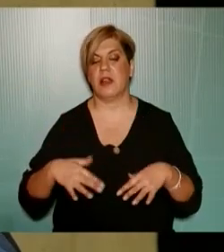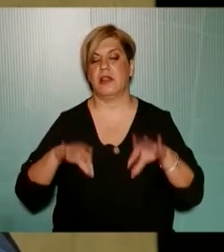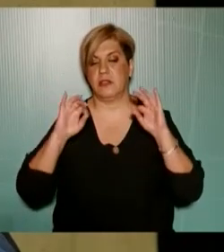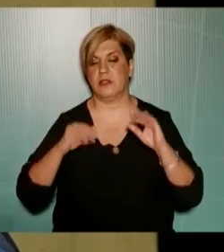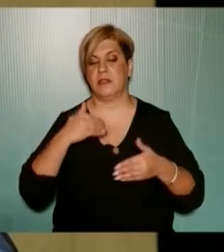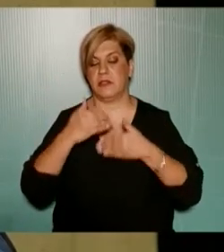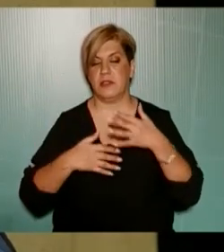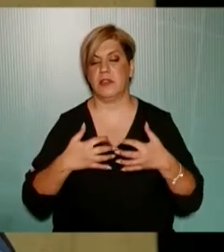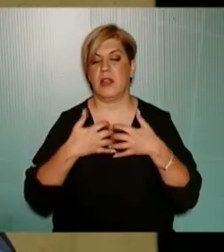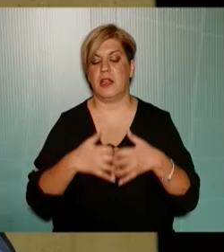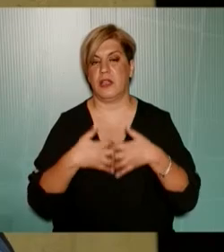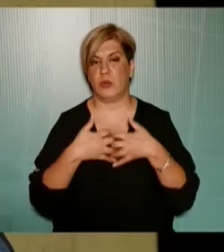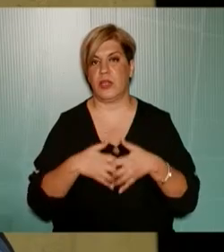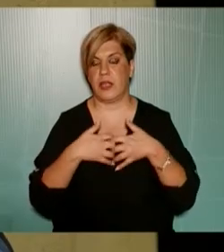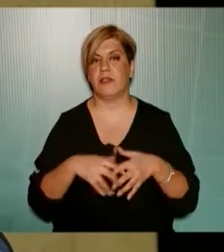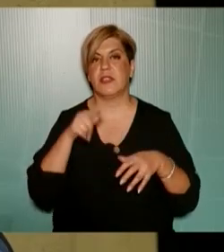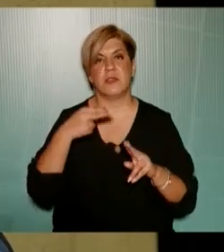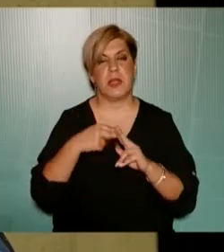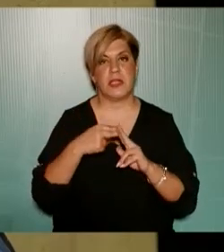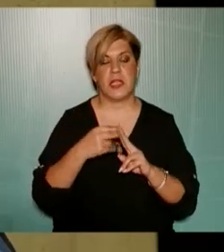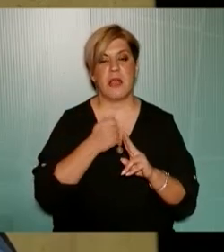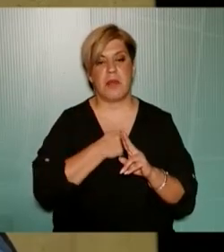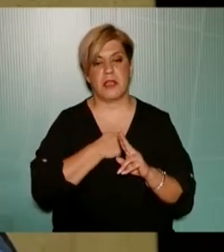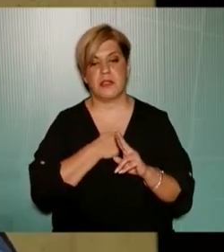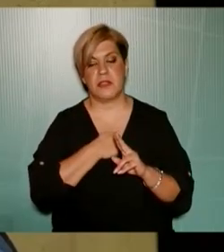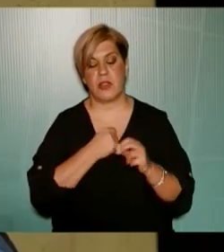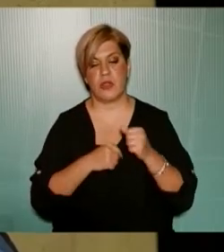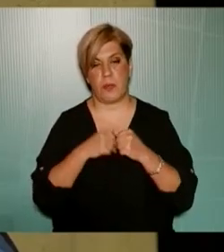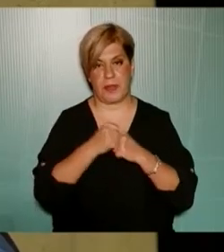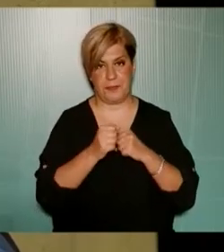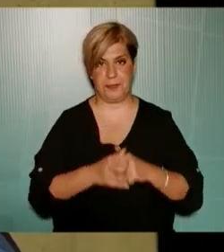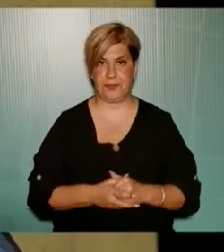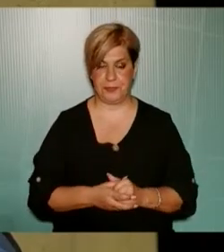να ξαναλειτουργεί αυτή η σημαντική για μας δομή